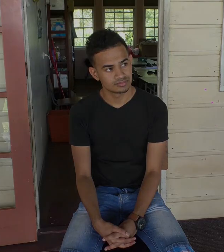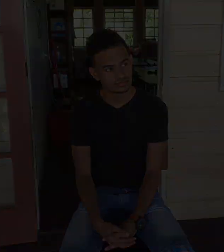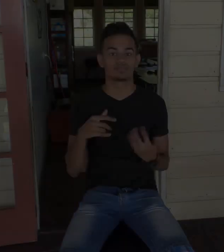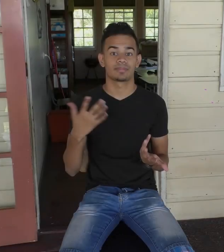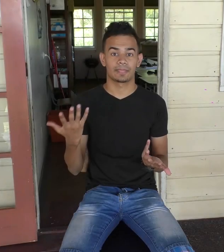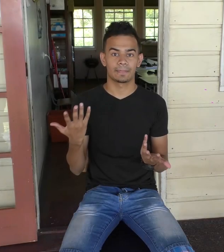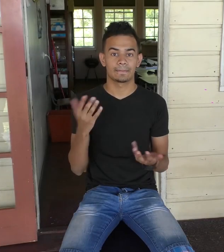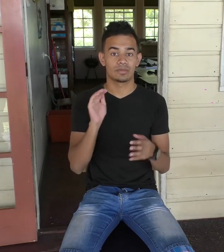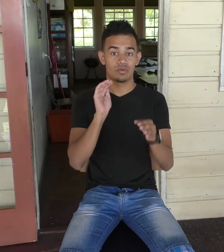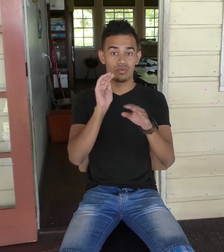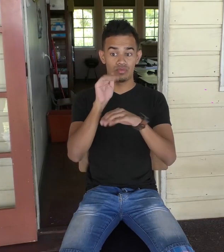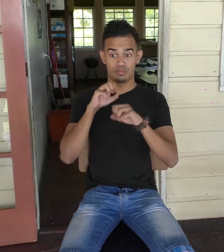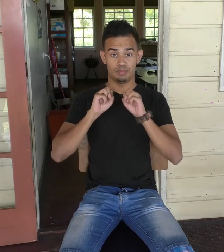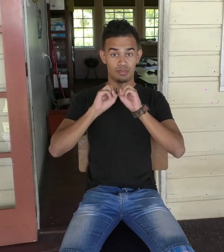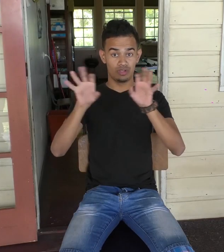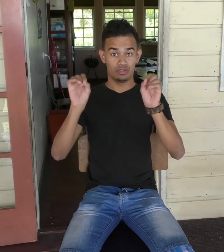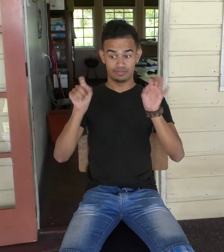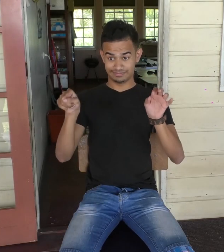gemeenschap.